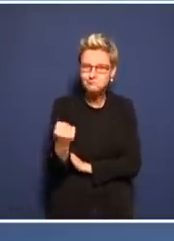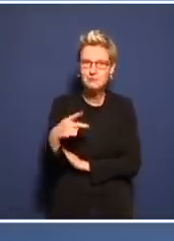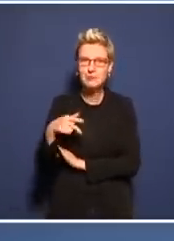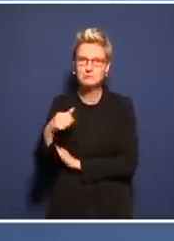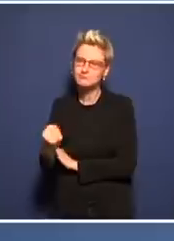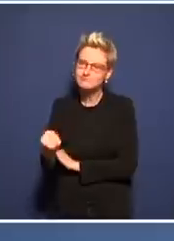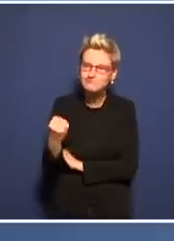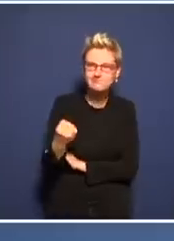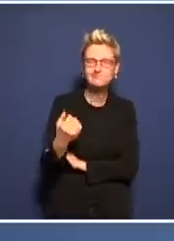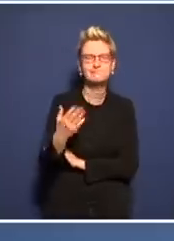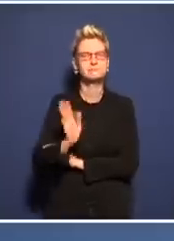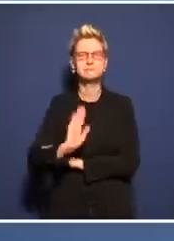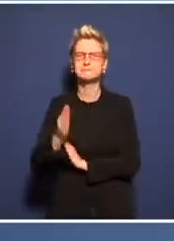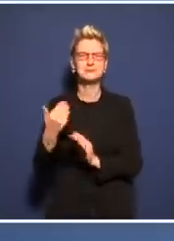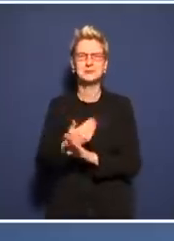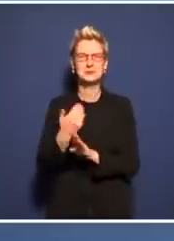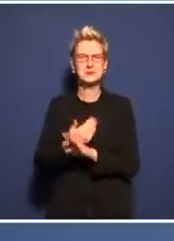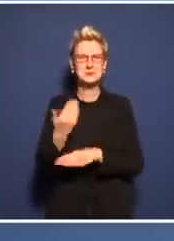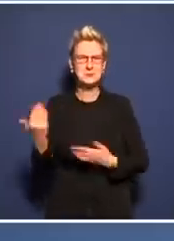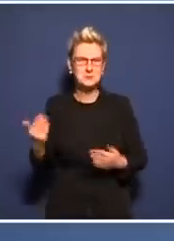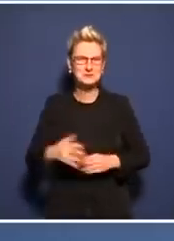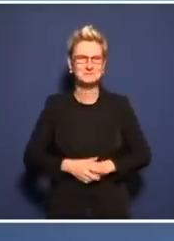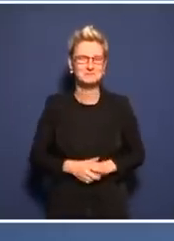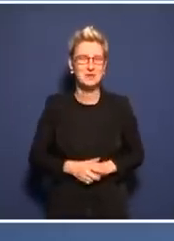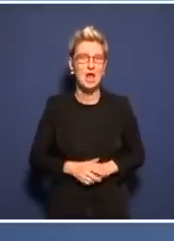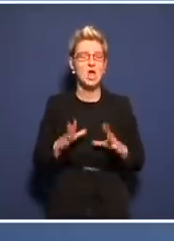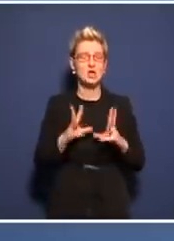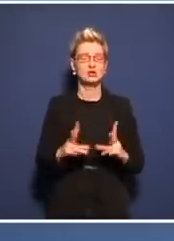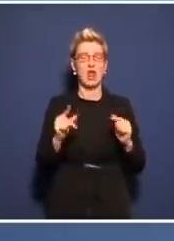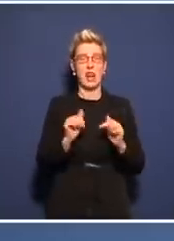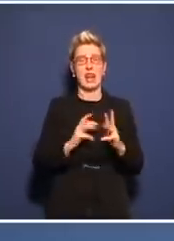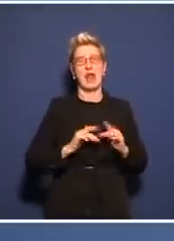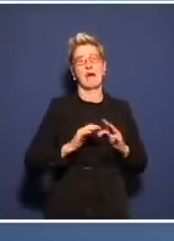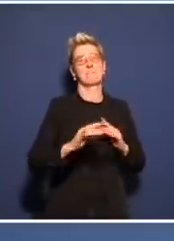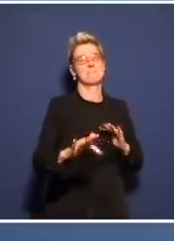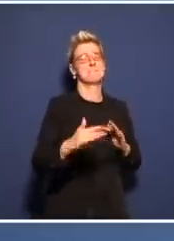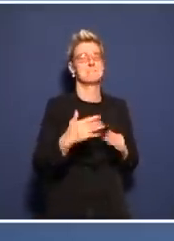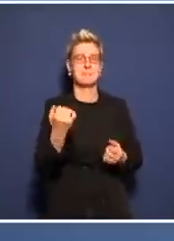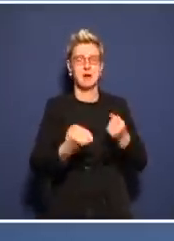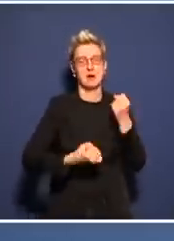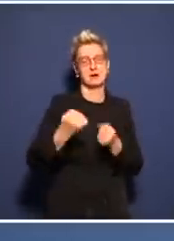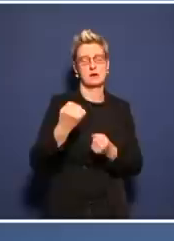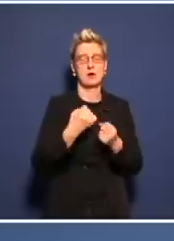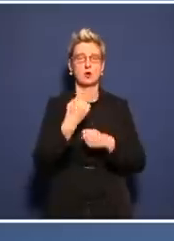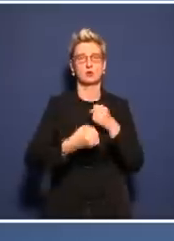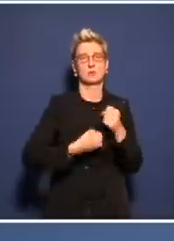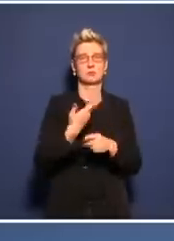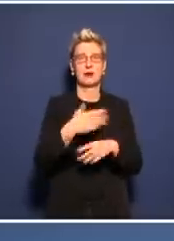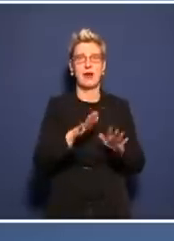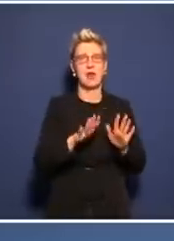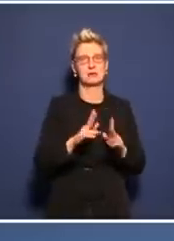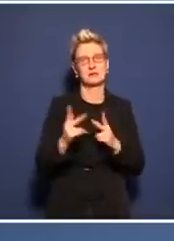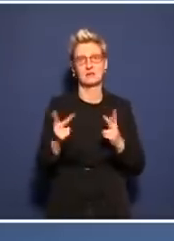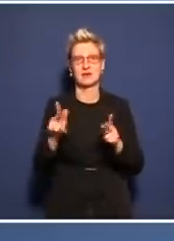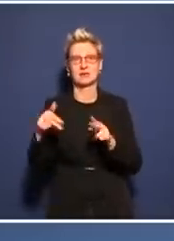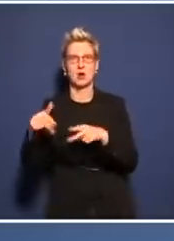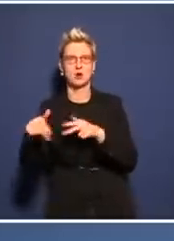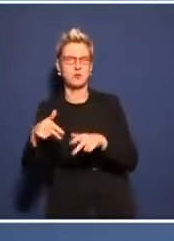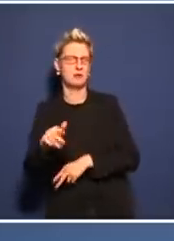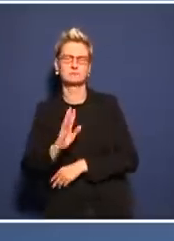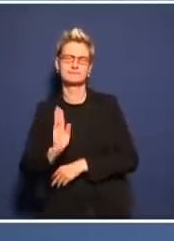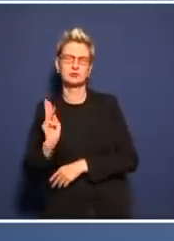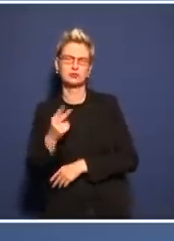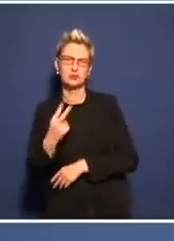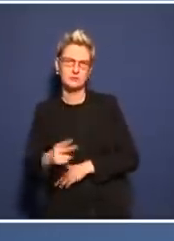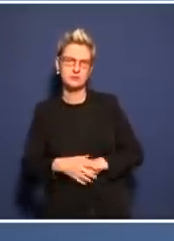dass nicht grundsätzlich auf einem Schlammweg ein Auto nur mal langsamer fährt als auf der Autobahn. Schlammweg ist zwar auch schön, aber ich habe eher den Eindruck,